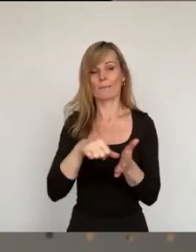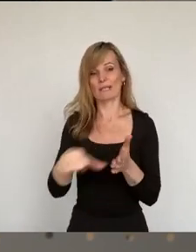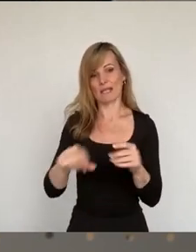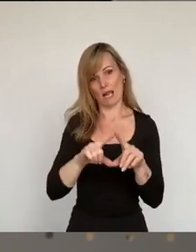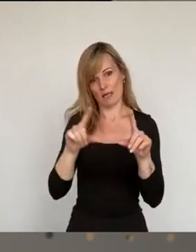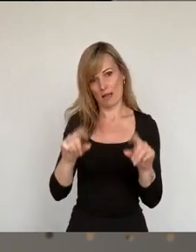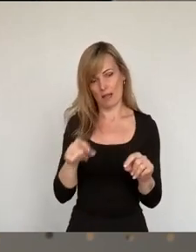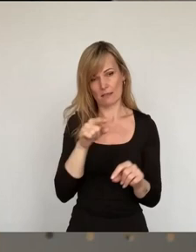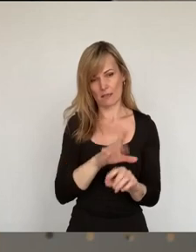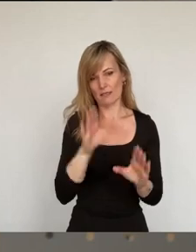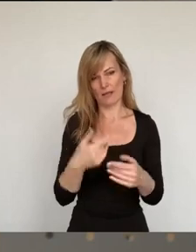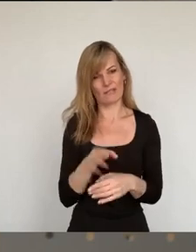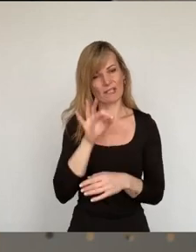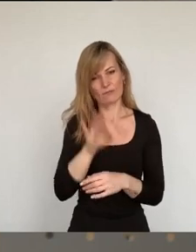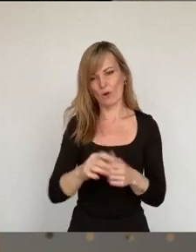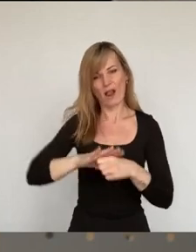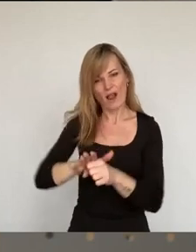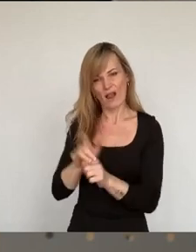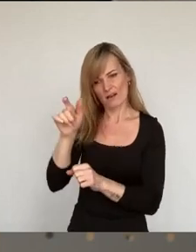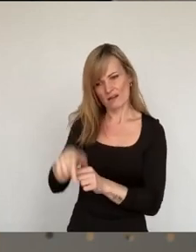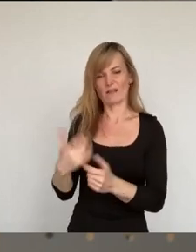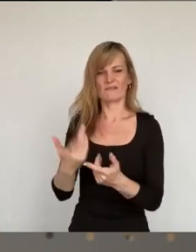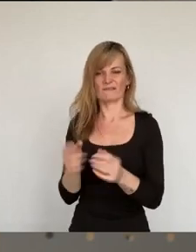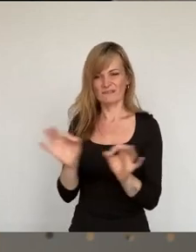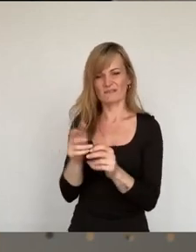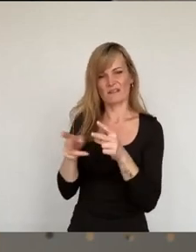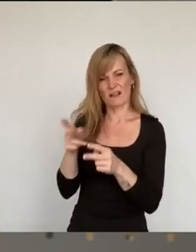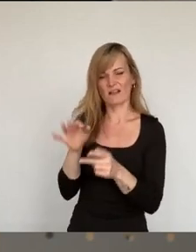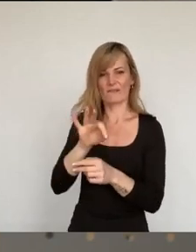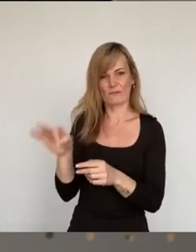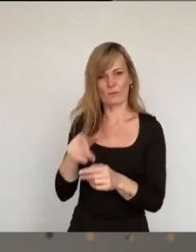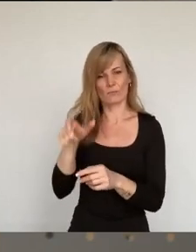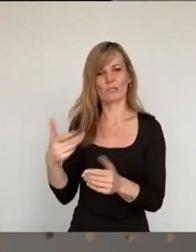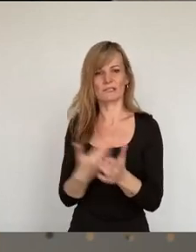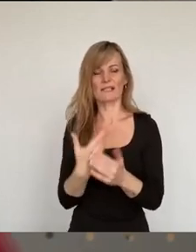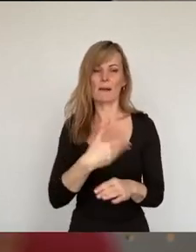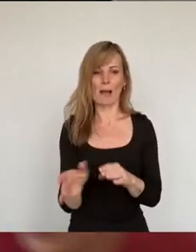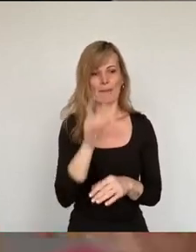Asylsuchenden führen und erst recht nicht zur Schikane werden. In diesem Sinne lehnen wir den AfD-Antrag ab.